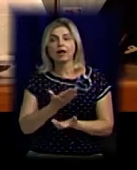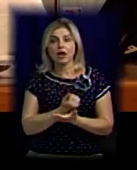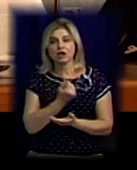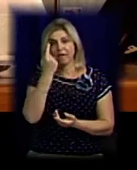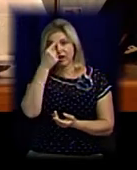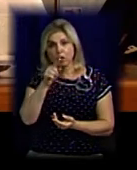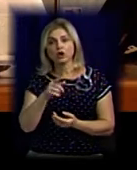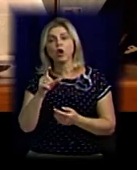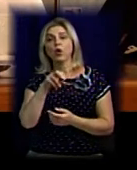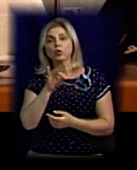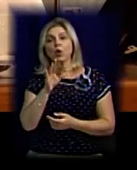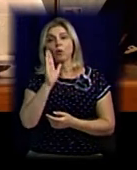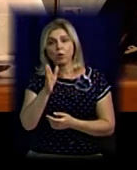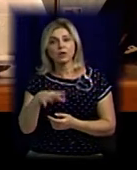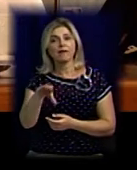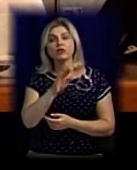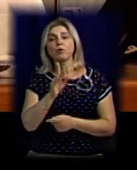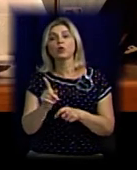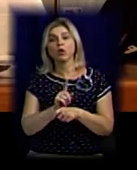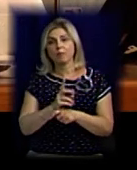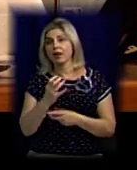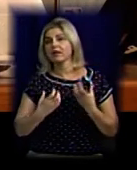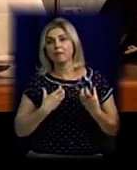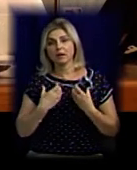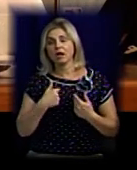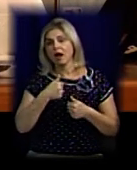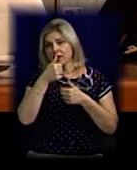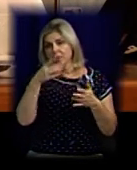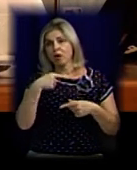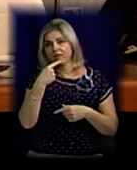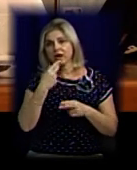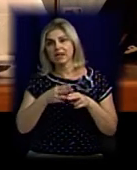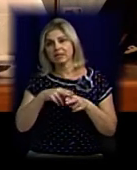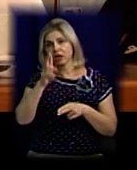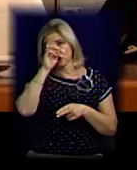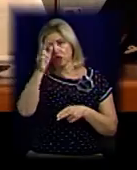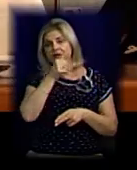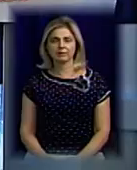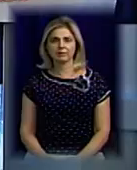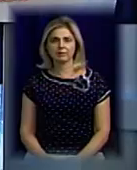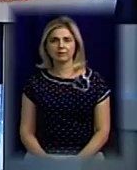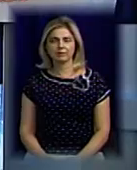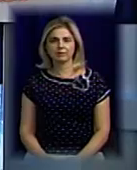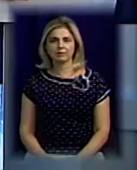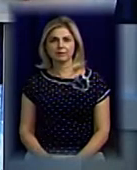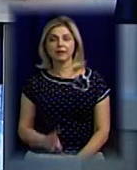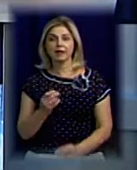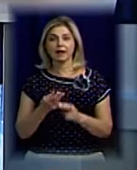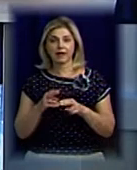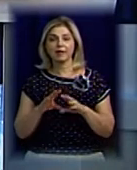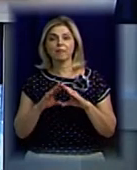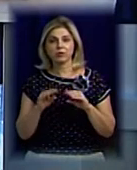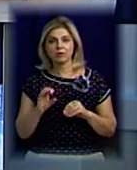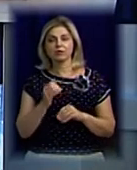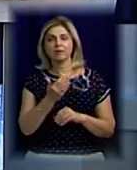вихід, в хлор буде, все буде нормально, не переживайте. Я не можу вам казати, бо це є державна таємниця. На цьому все,